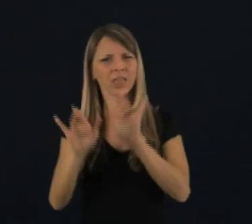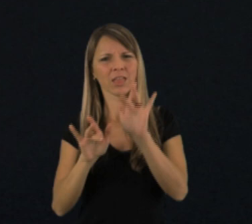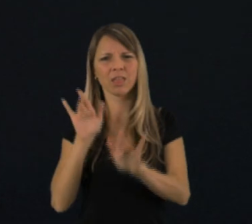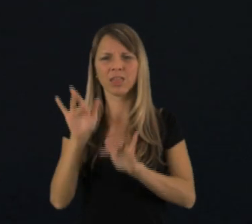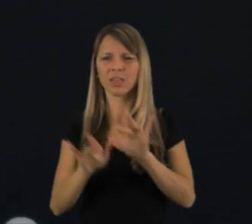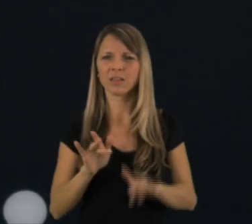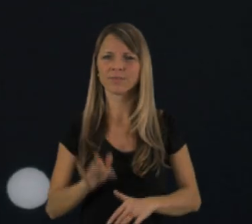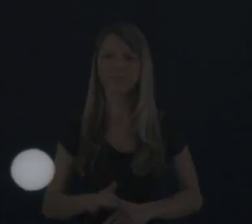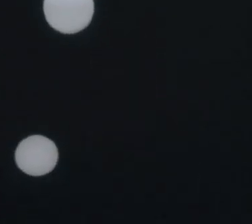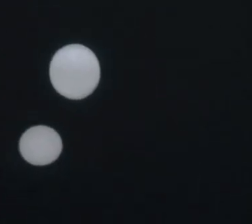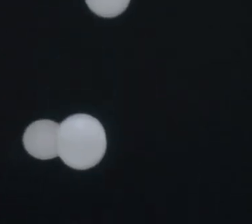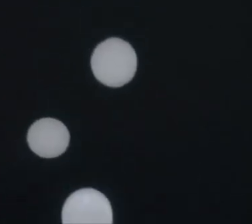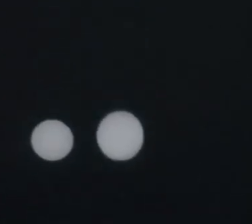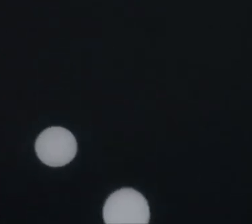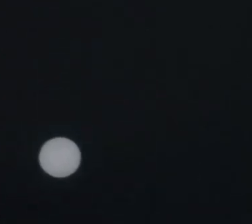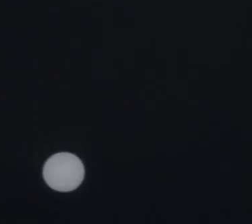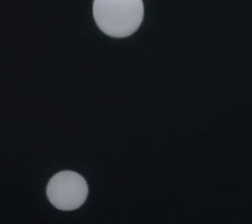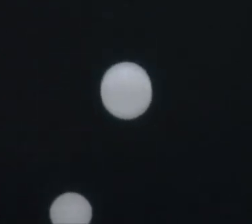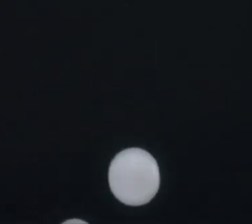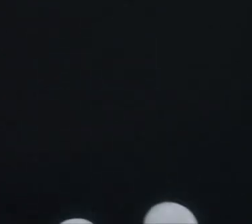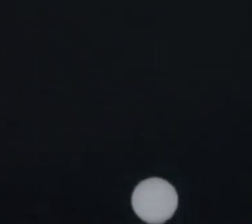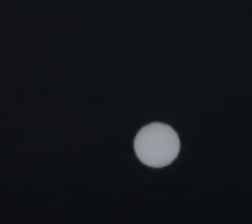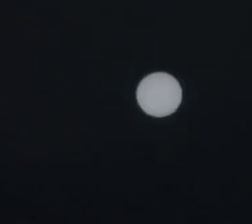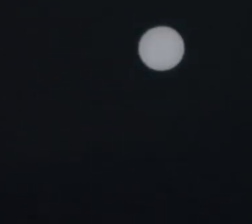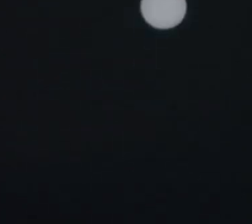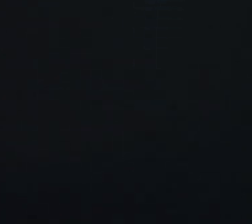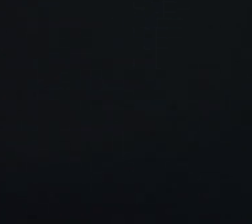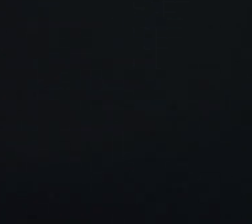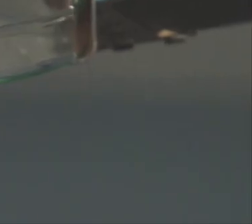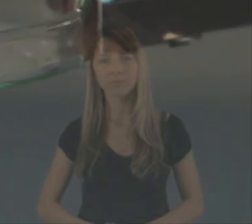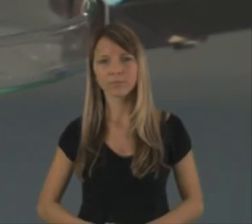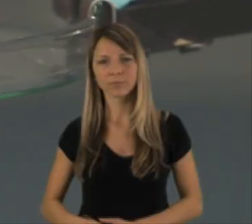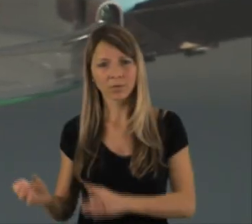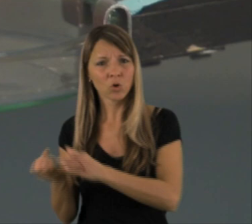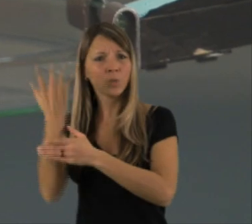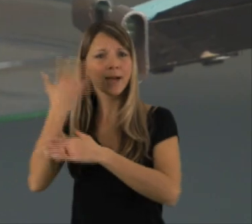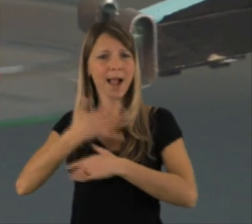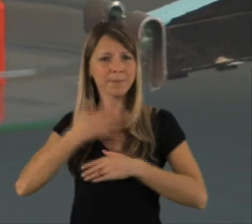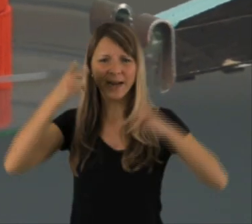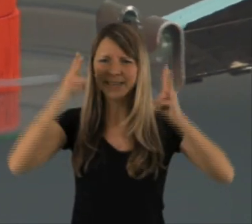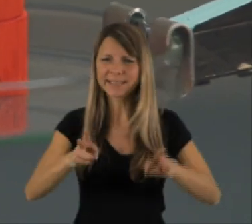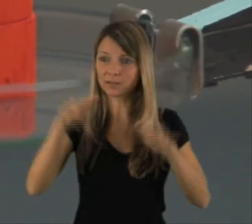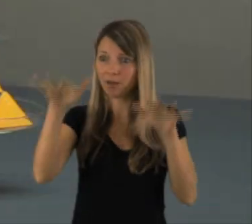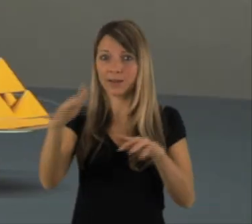alle mit allem verbindet und jeder das gleiche Recht auf Inhalte hat, eigentlich entgegen? Wir sehen. Grundsätzlich gibt es im